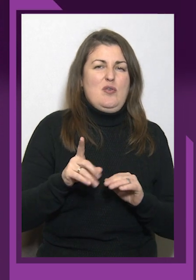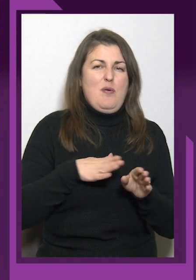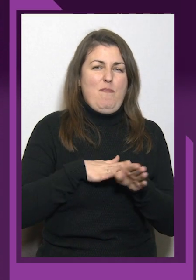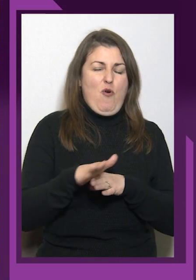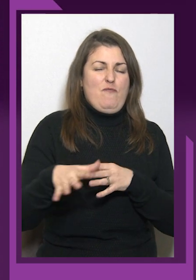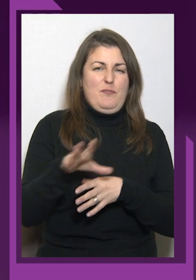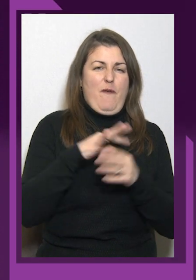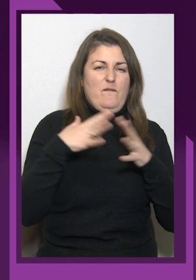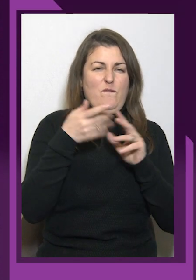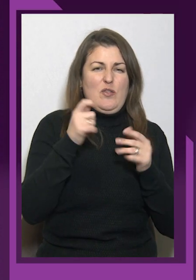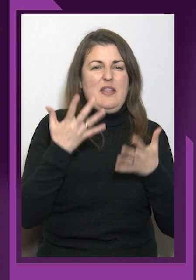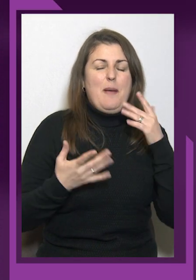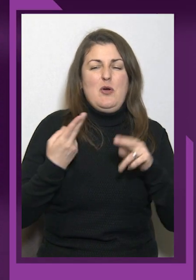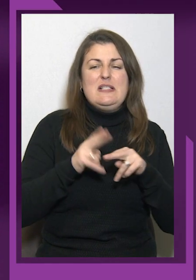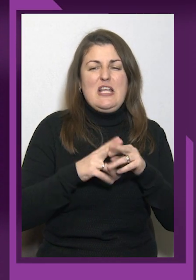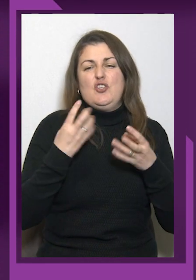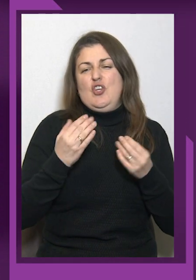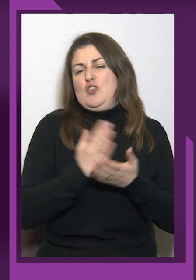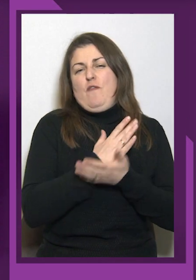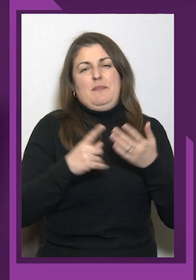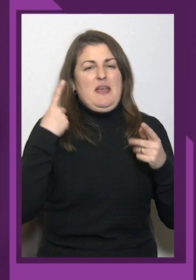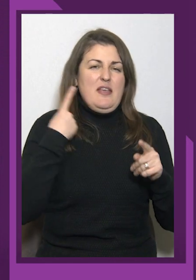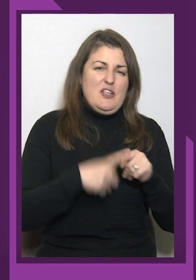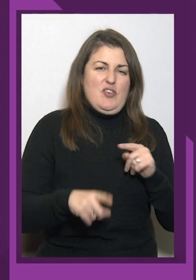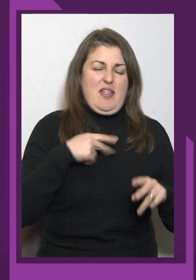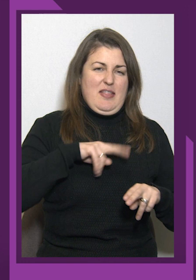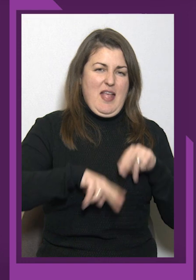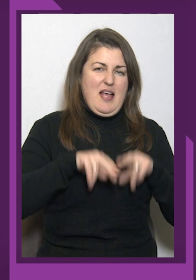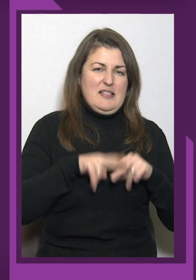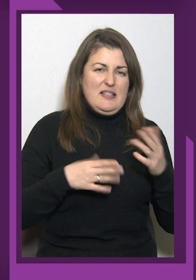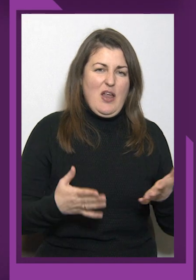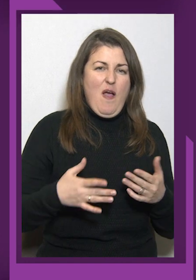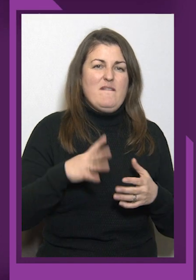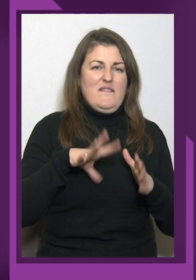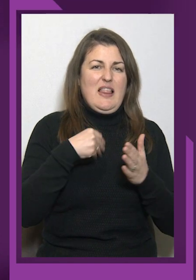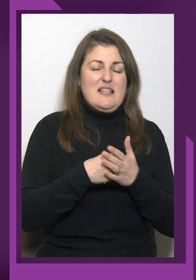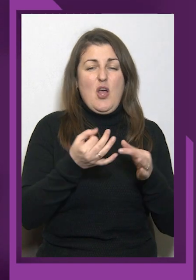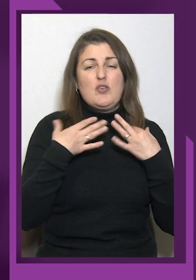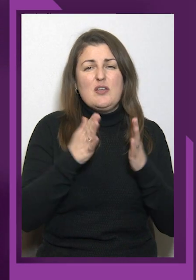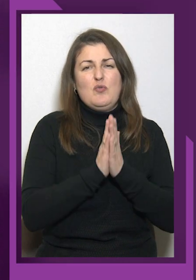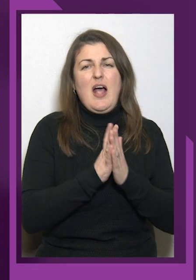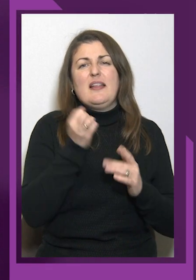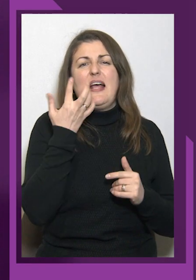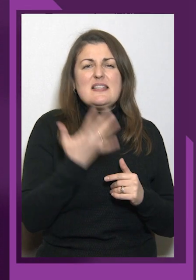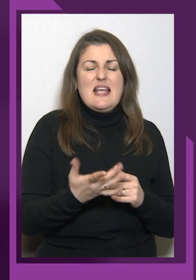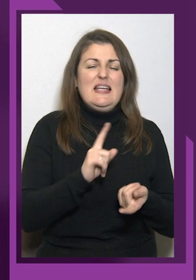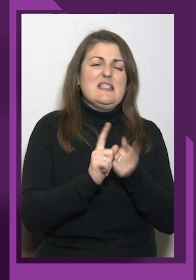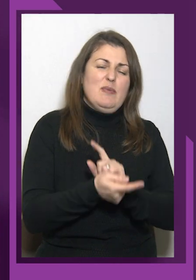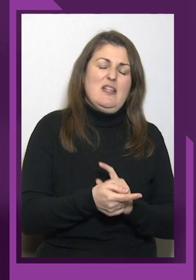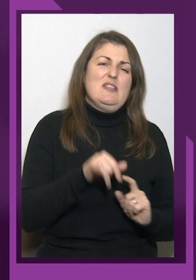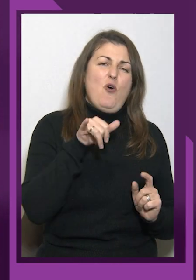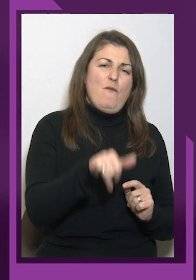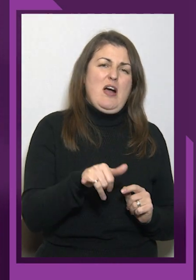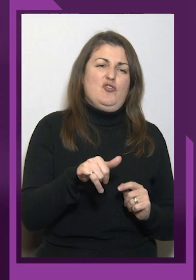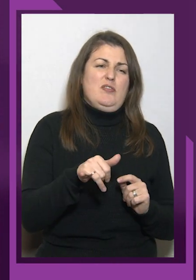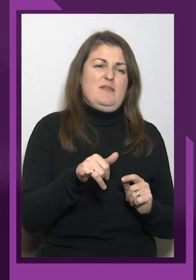настрій. Ось, власне, розкажіть, будь ласка, наскільки змінився і ваш підхід. Звичайно, ви завжди були як патріоткою